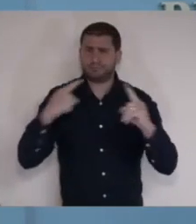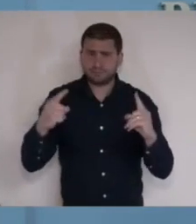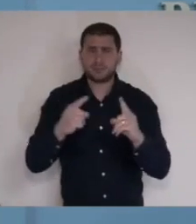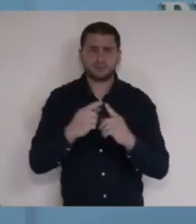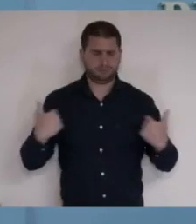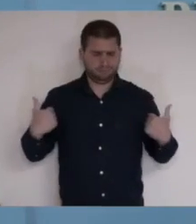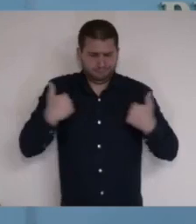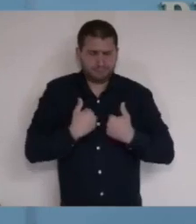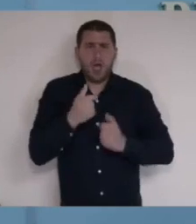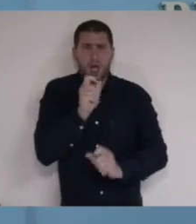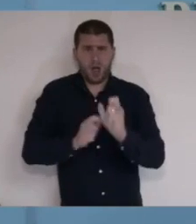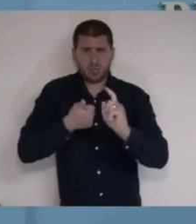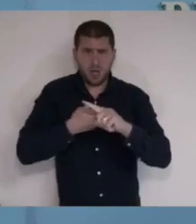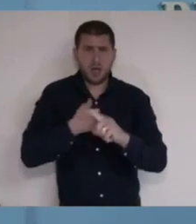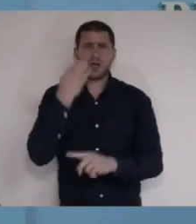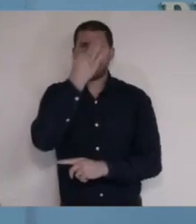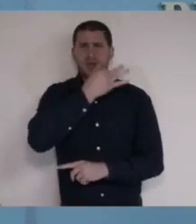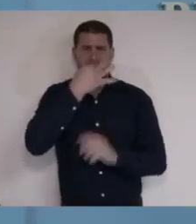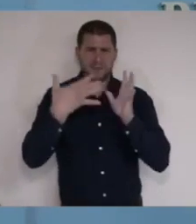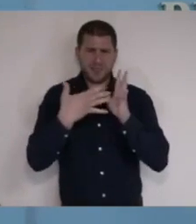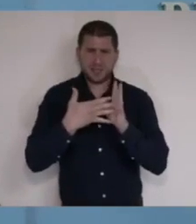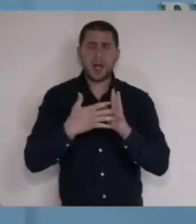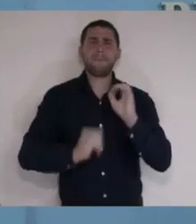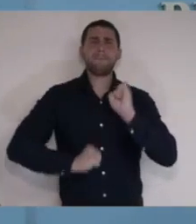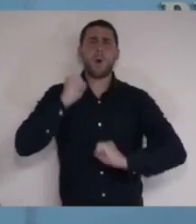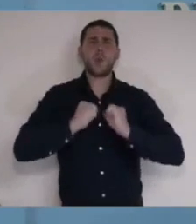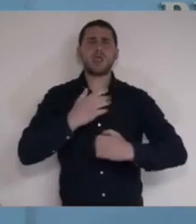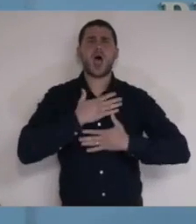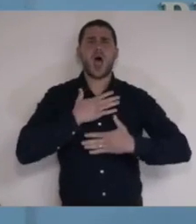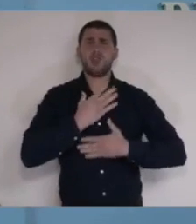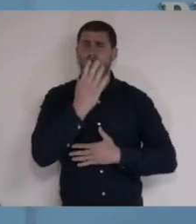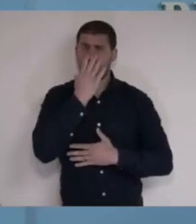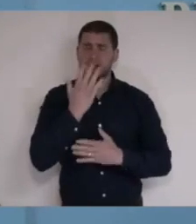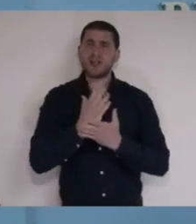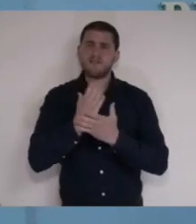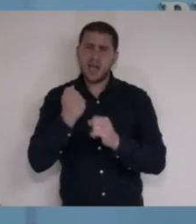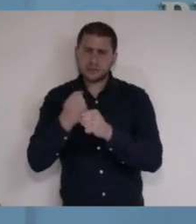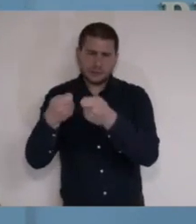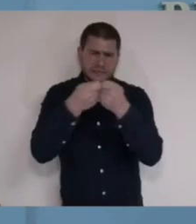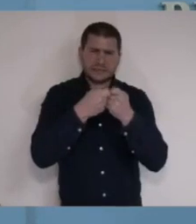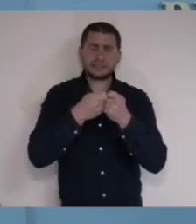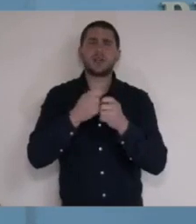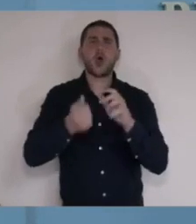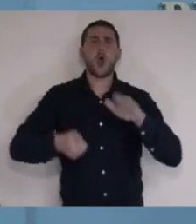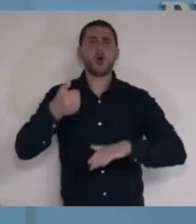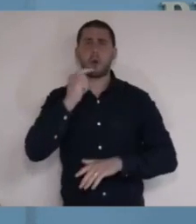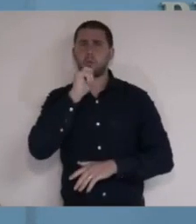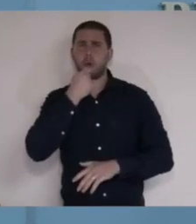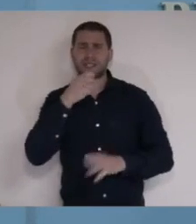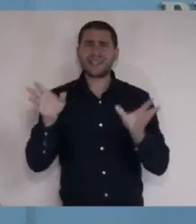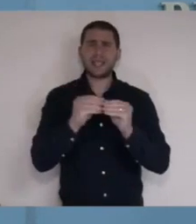שרבלי מגן, מטושים, מכונות הנשמה. הקמנו חמל לאומי בראשות ראש המוסד,